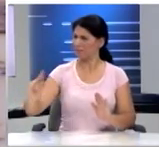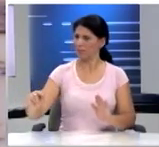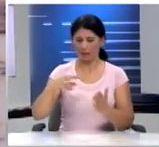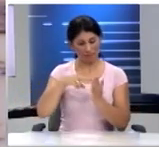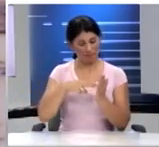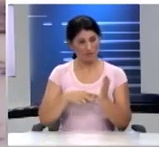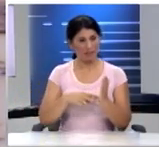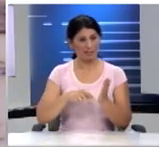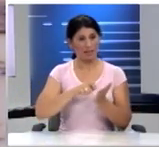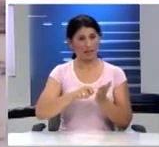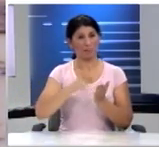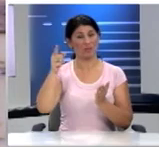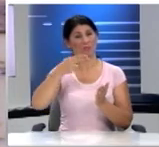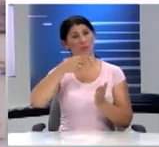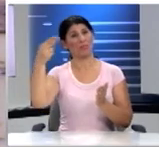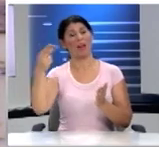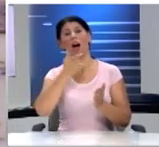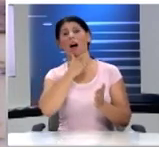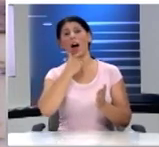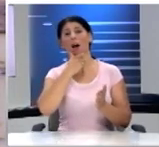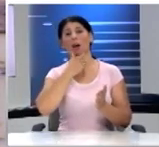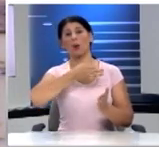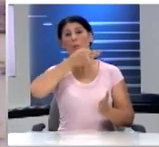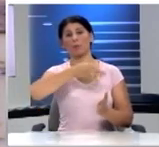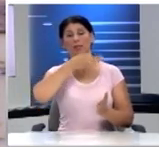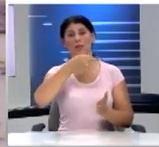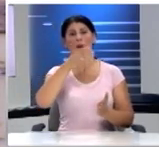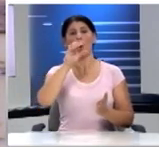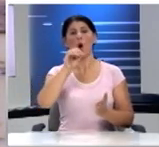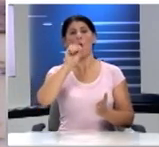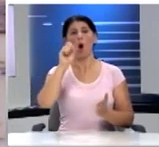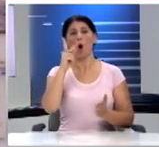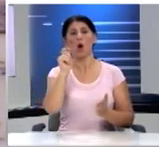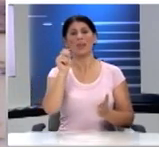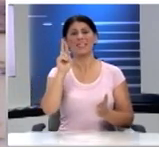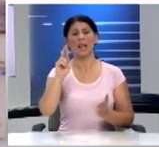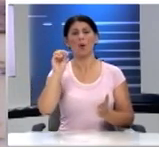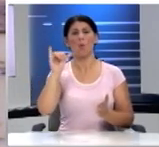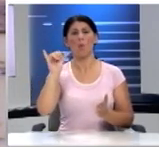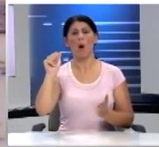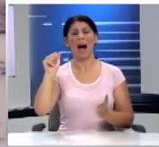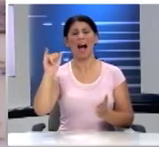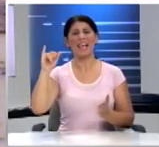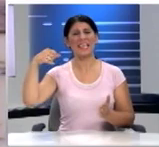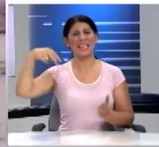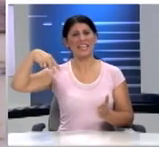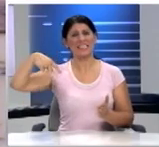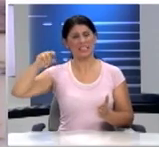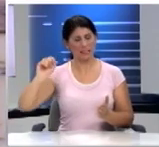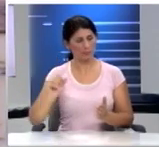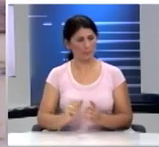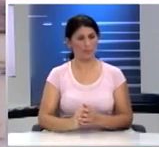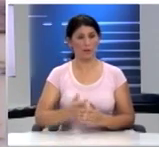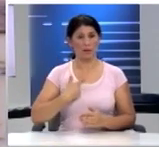είχε γράψει ένας σπουδαίος άγγλος ποιητής ο Όσκαρ Βάιλτ ότι φιλοδοξία μου είναι